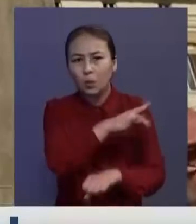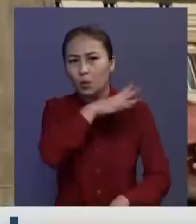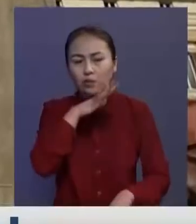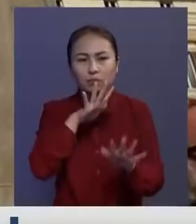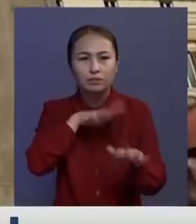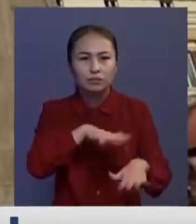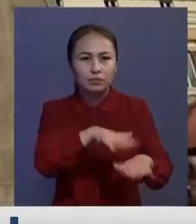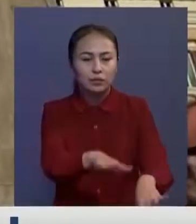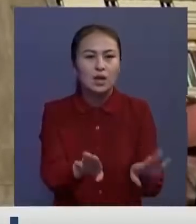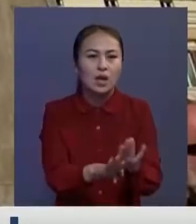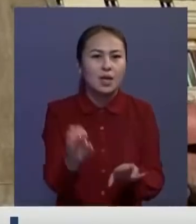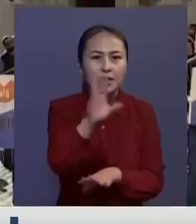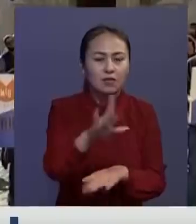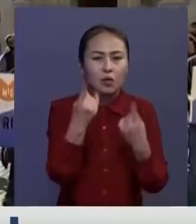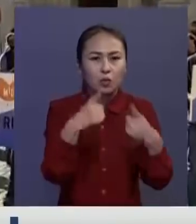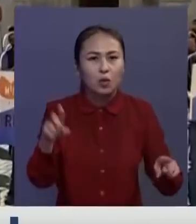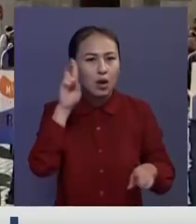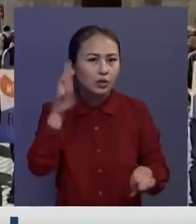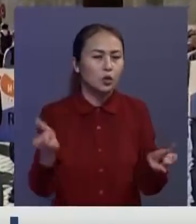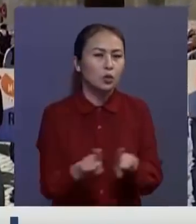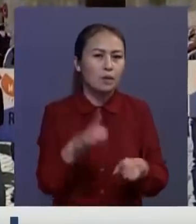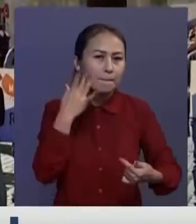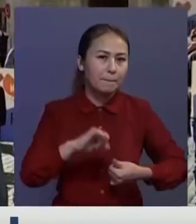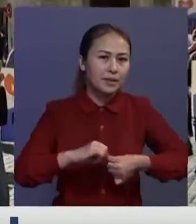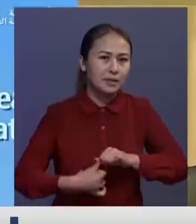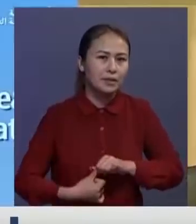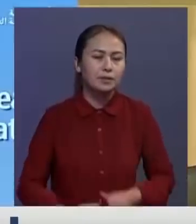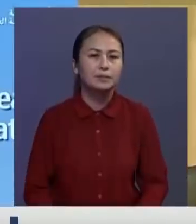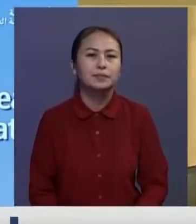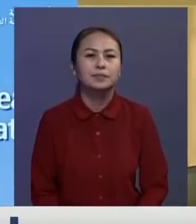Осындай шер өлер Еуропаның өзге елдерінде де үнемі болып тұрады.